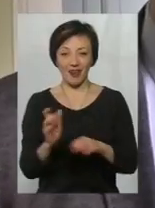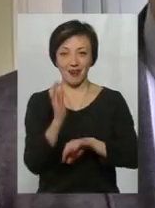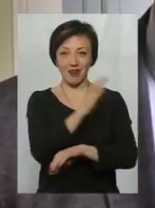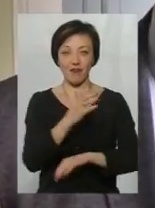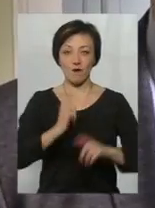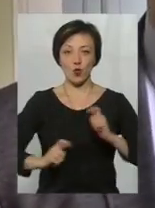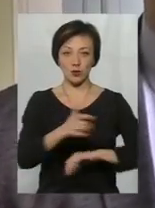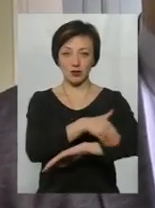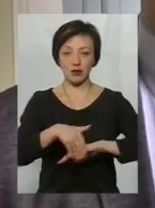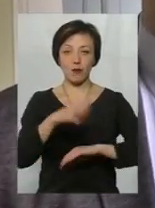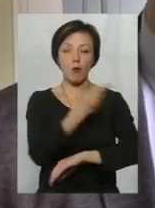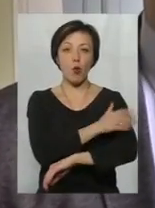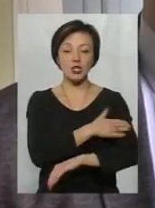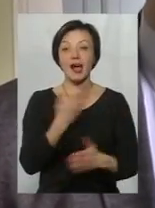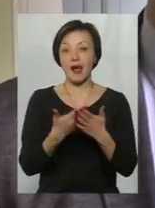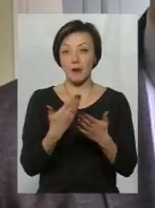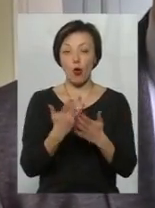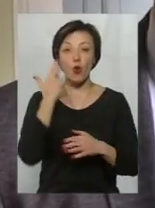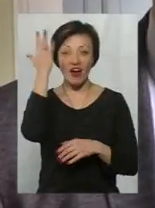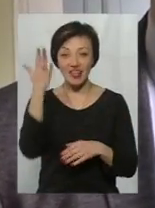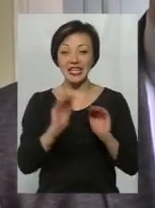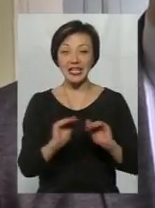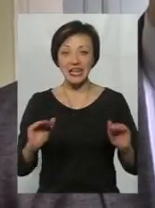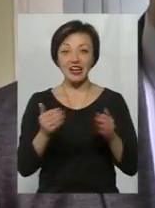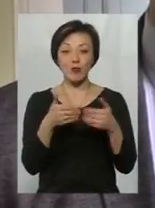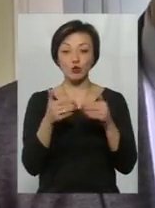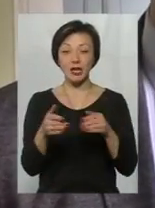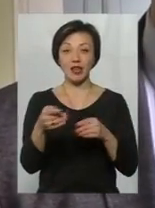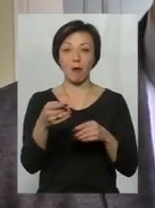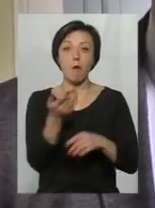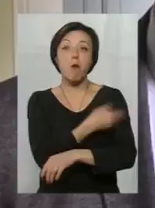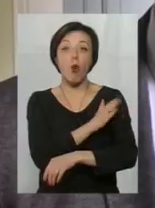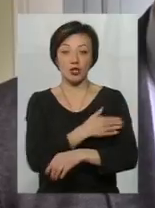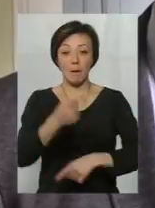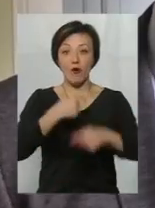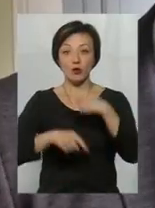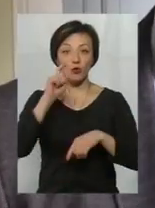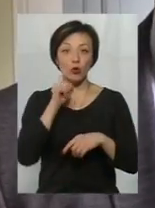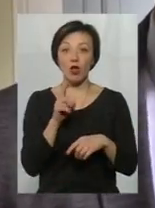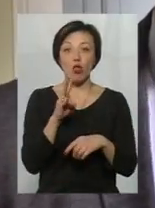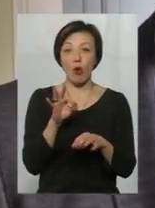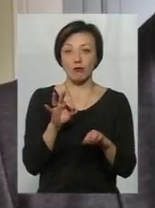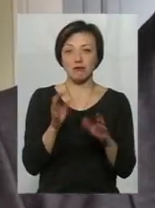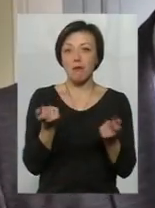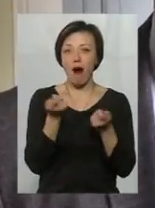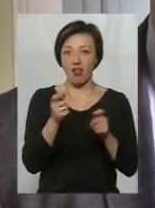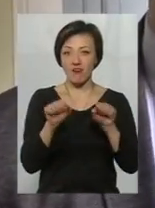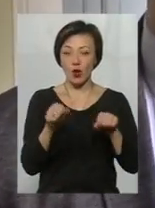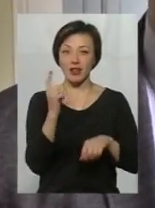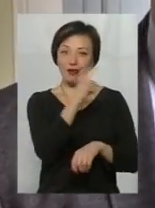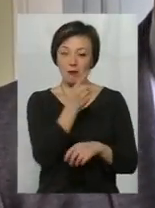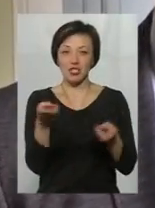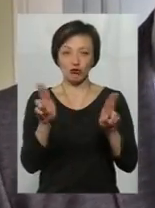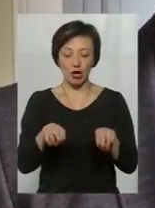Якщо навіть уявити, що діти, випускники польських вузів повернуться в Україну, хоча це маловірогідно, вони, як правило, залишаються там,